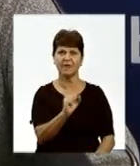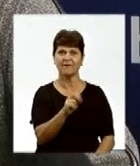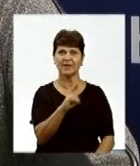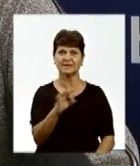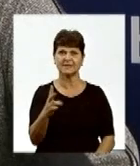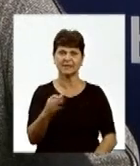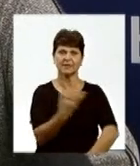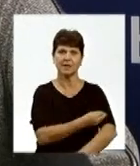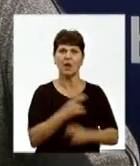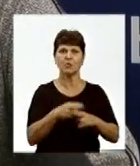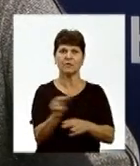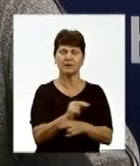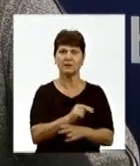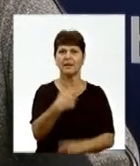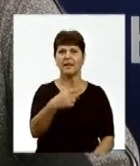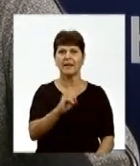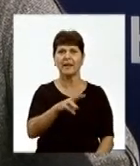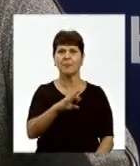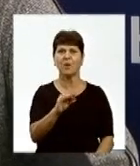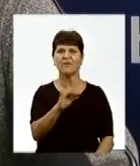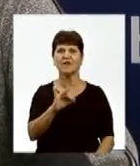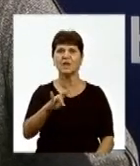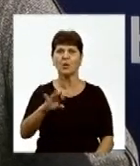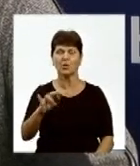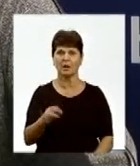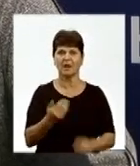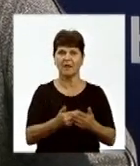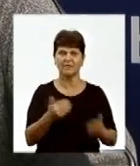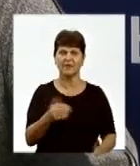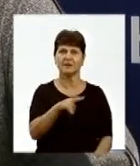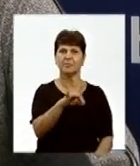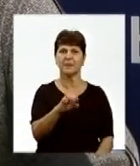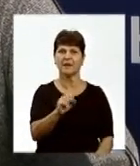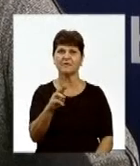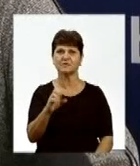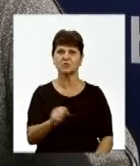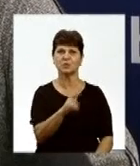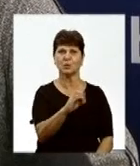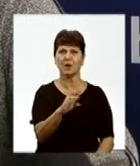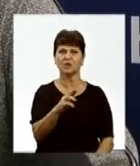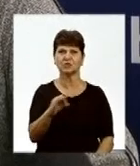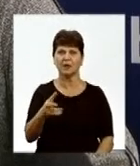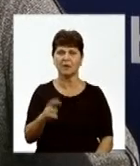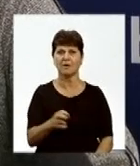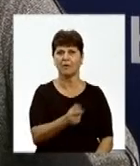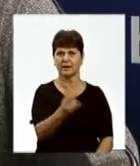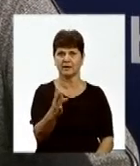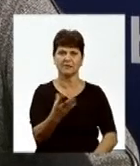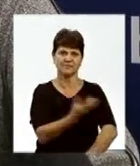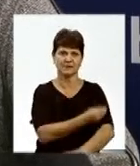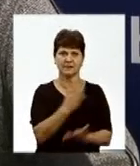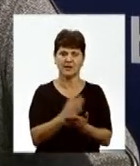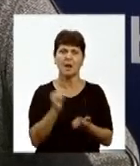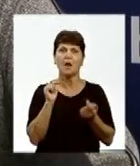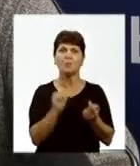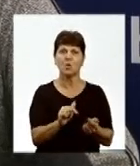від профілактики гемофільної інфекції. Від кашлюка, діфтерії, пракцю маємо достатню кількість вакцин. Вакцина